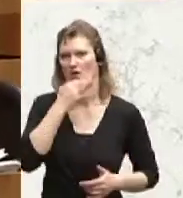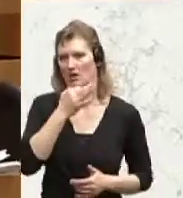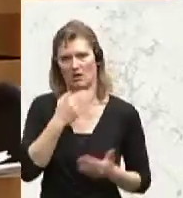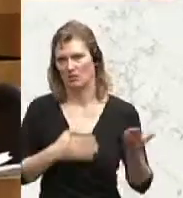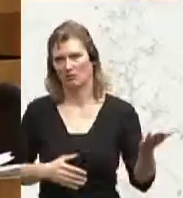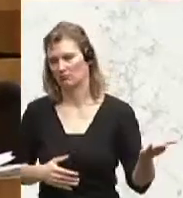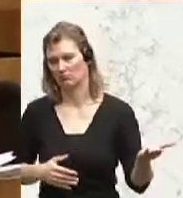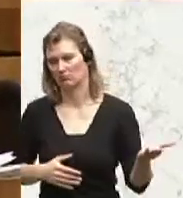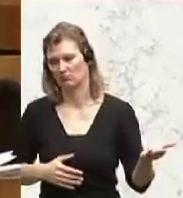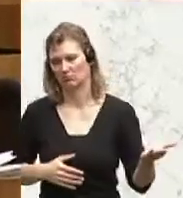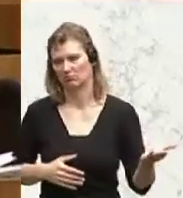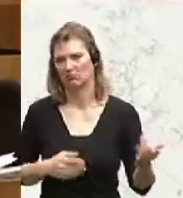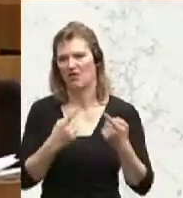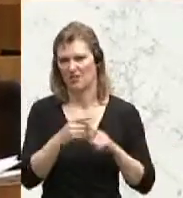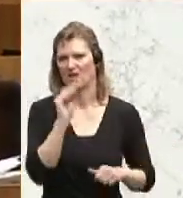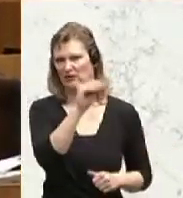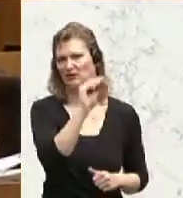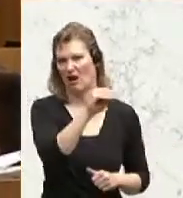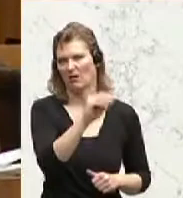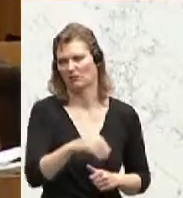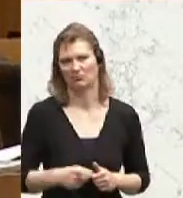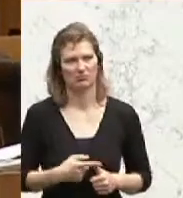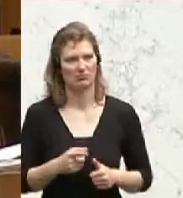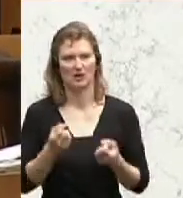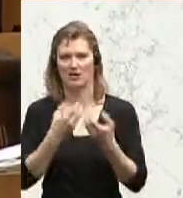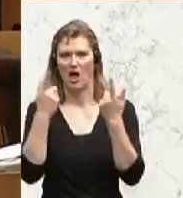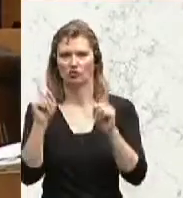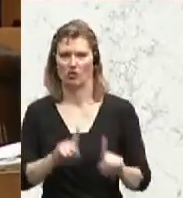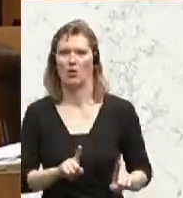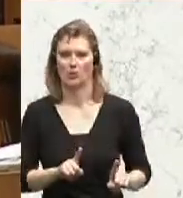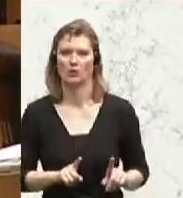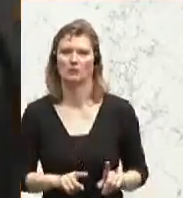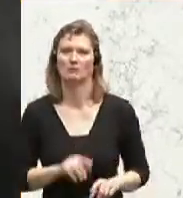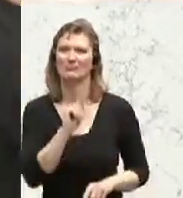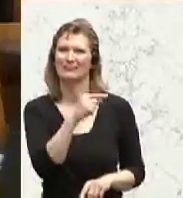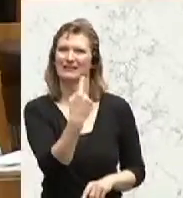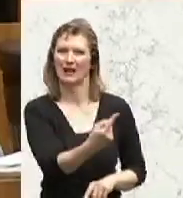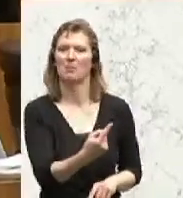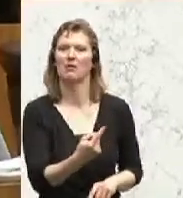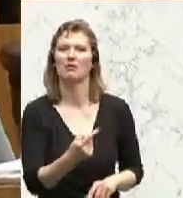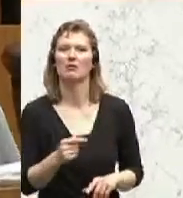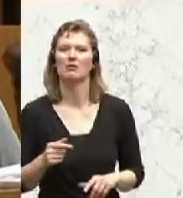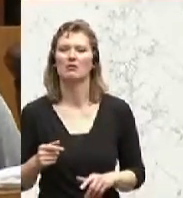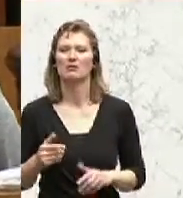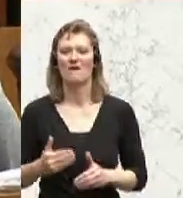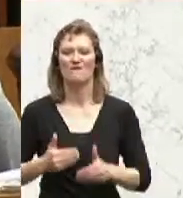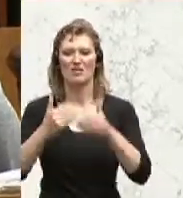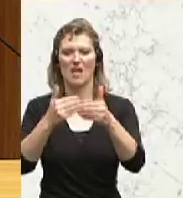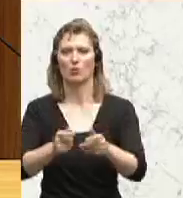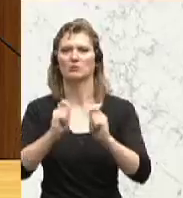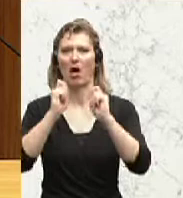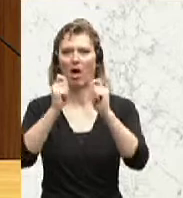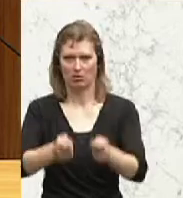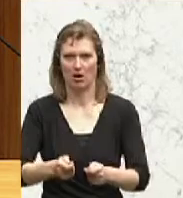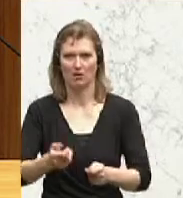Ich darf Ihnen deshalb einiges dazu sagen an Klarstellung. Sie haben einen Vertagungsantrag der Freiheitlichen im